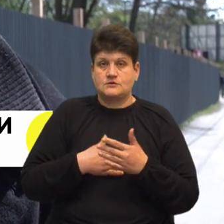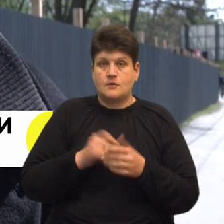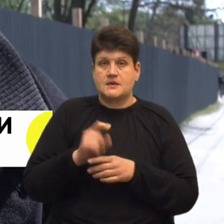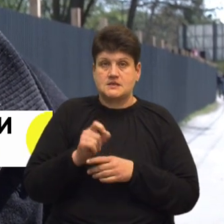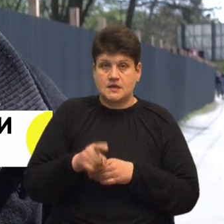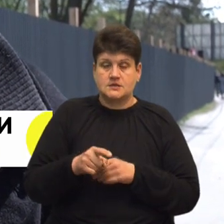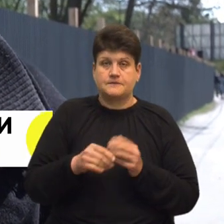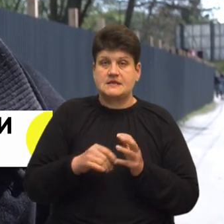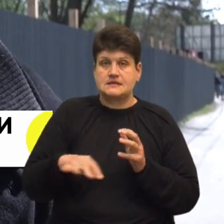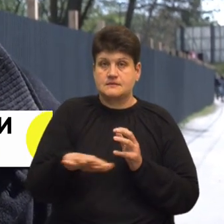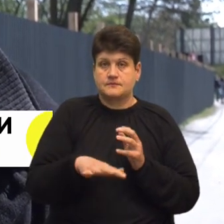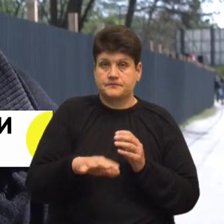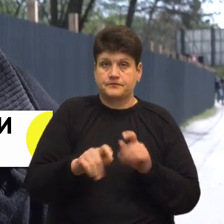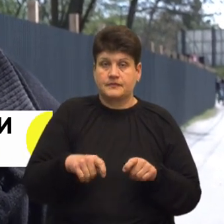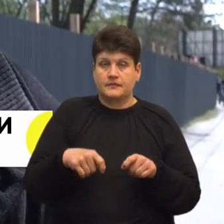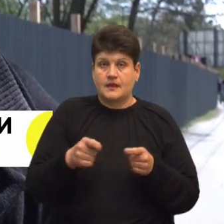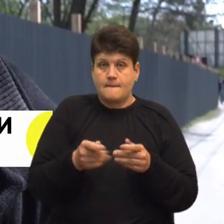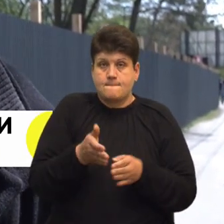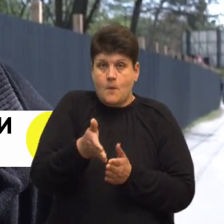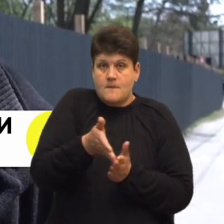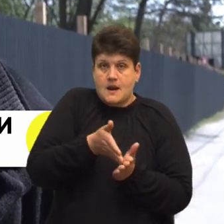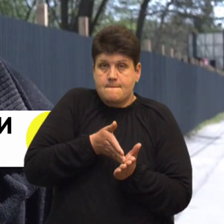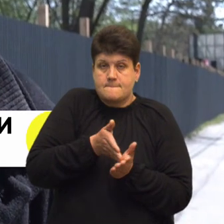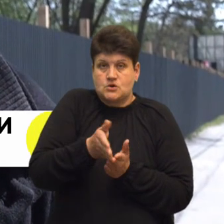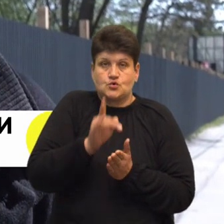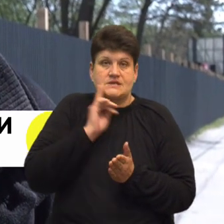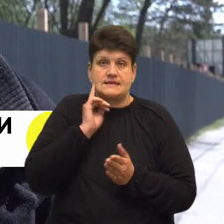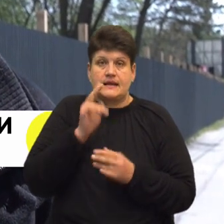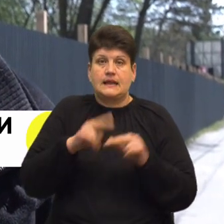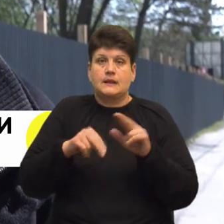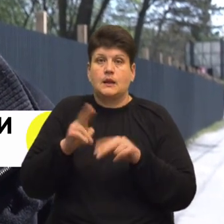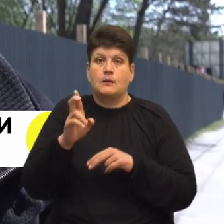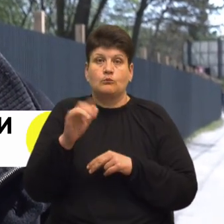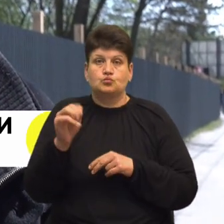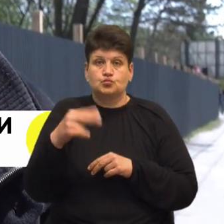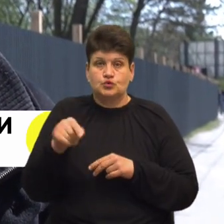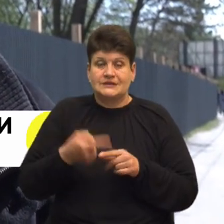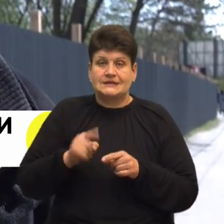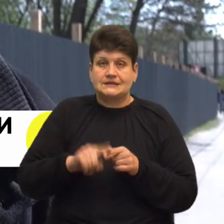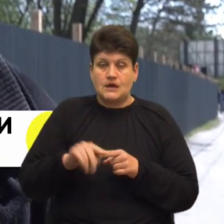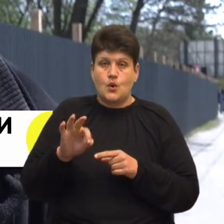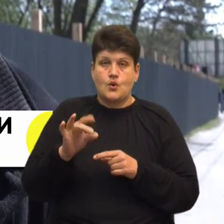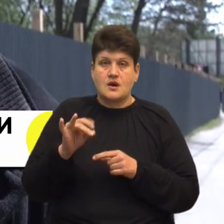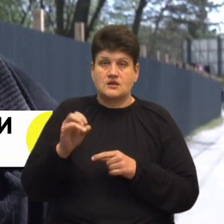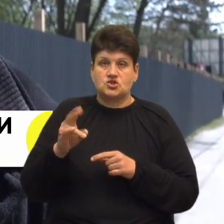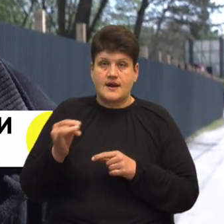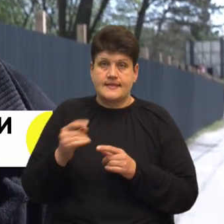відведена попри межу зеленбуду. Колишнього зеленбуду – це і оранжерейне господарство.